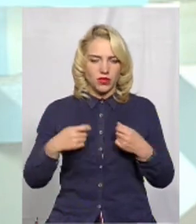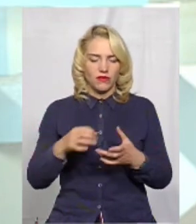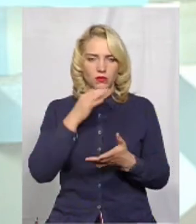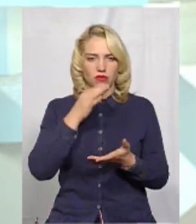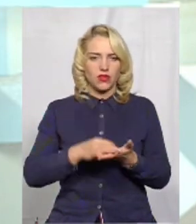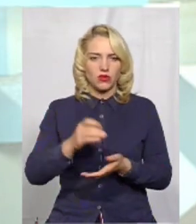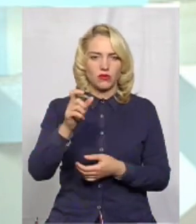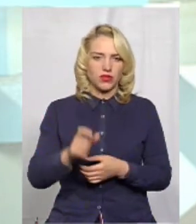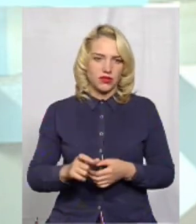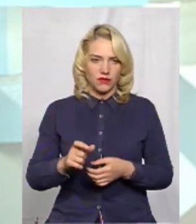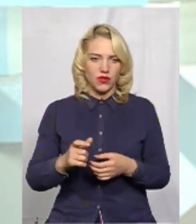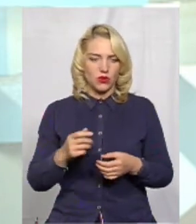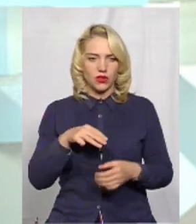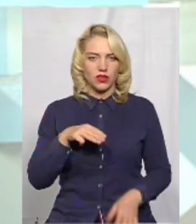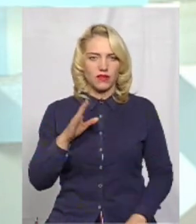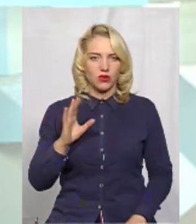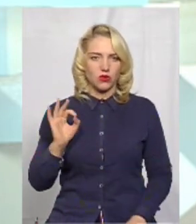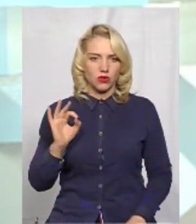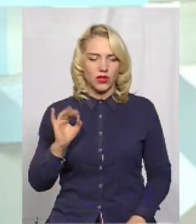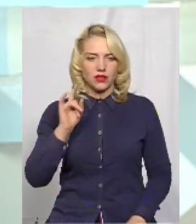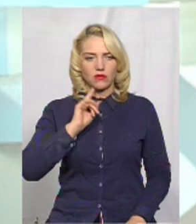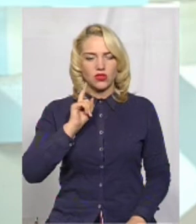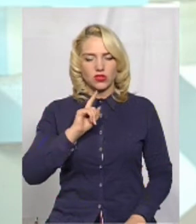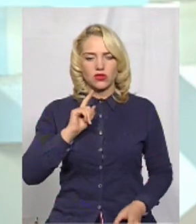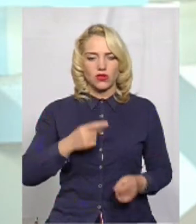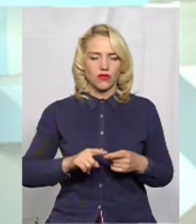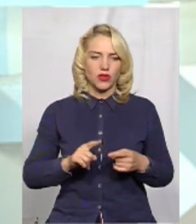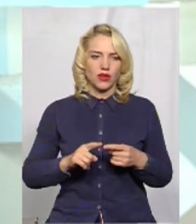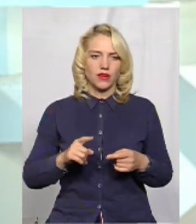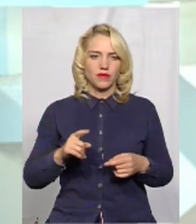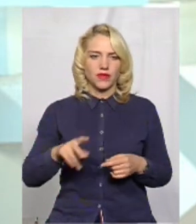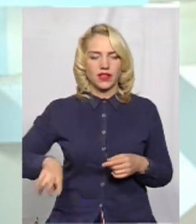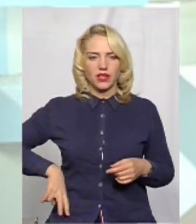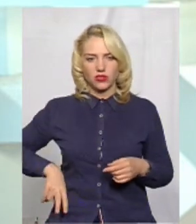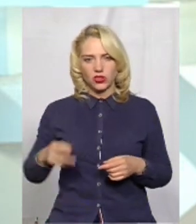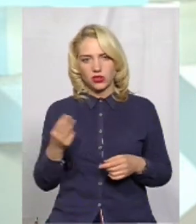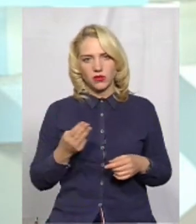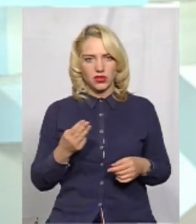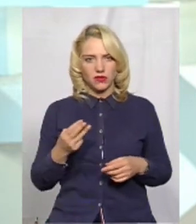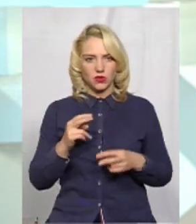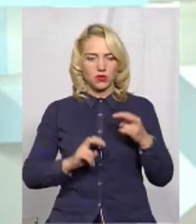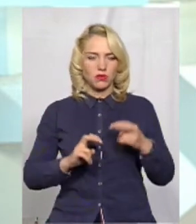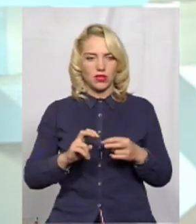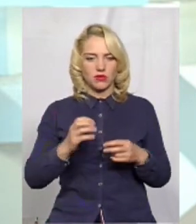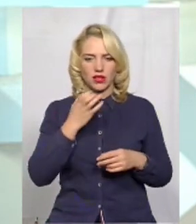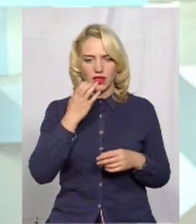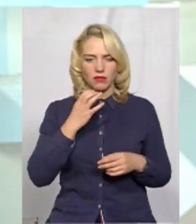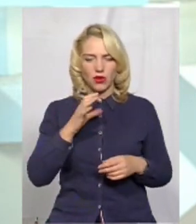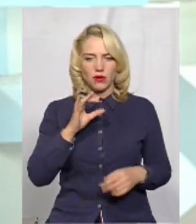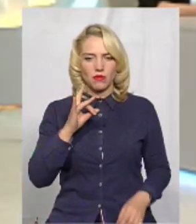працівникові ТВО, тимчасово виконуючі обов'язки директора Шепітівського підприємства теплових мереж.